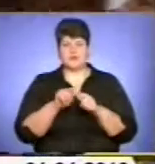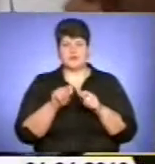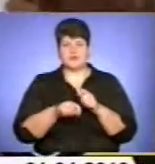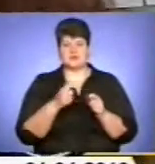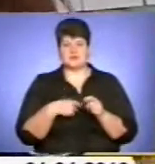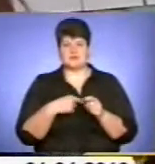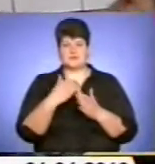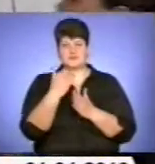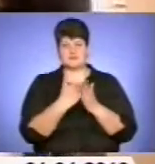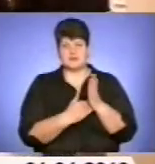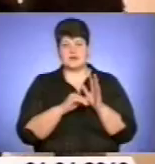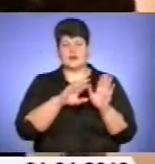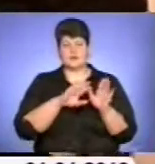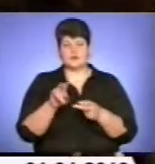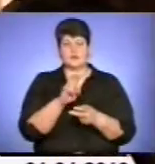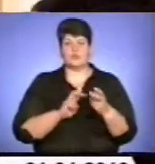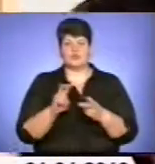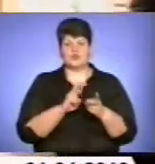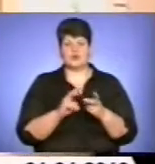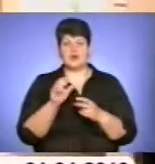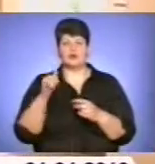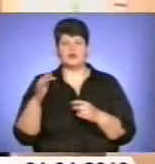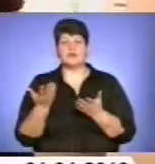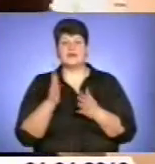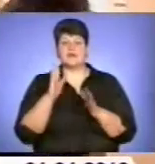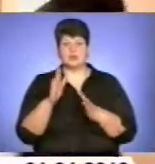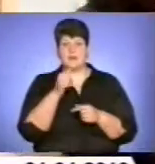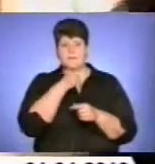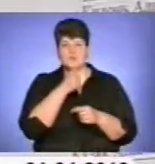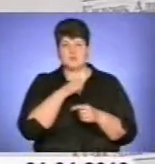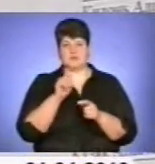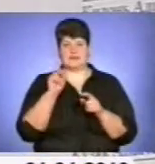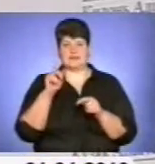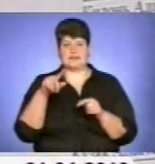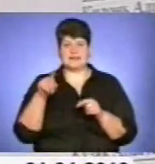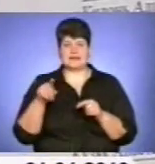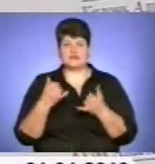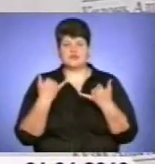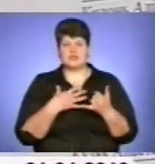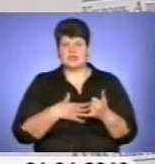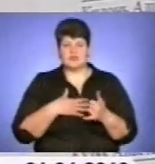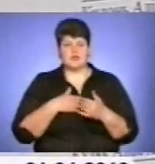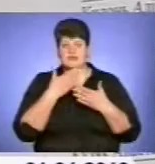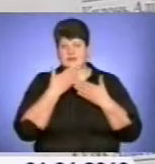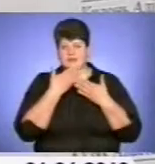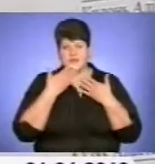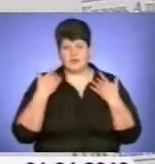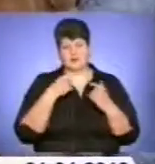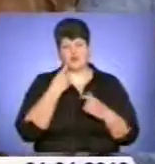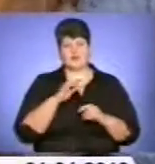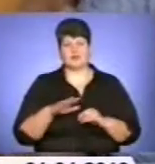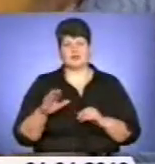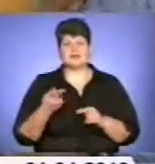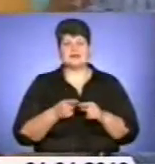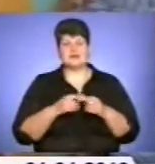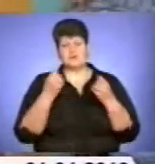списках, а згодом пошук аудиторій, де відбуватиметься пробне тестування. Сьогодні хвилювання такого немає, зізнаються школярі, бо